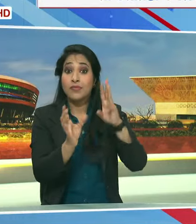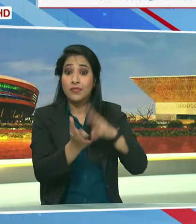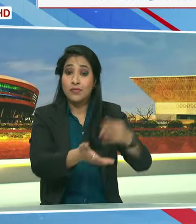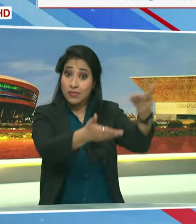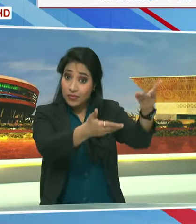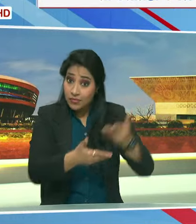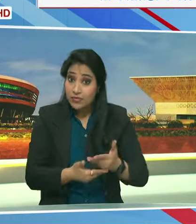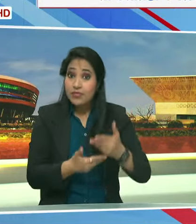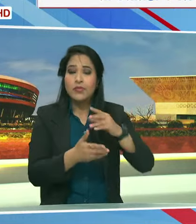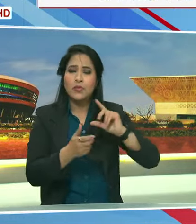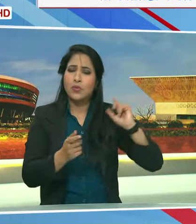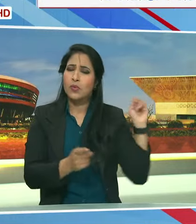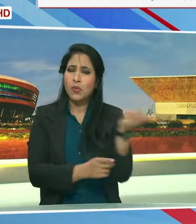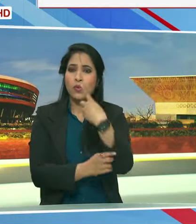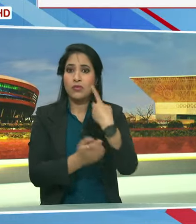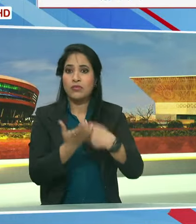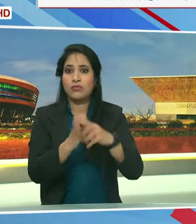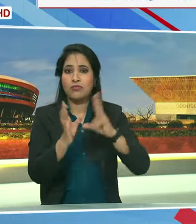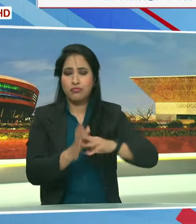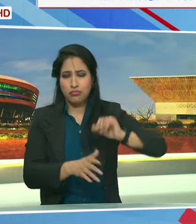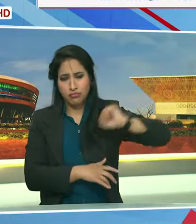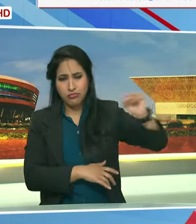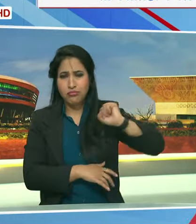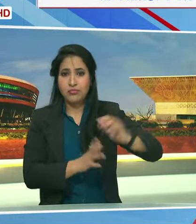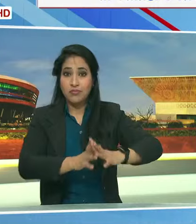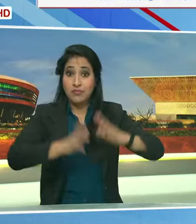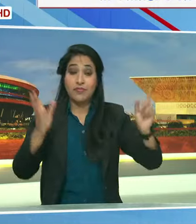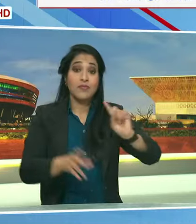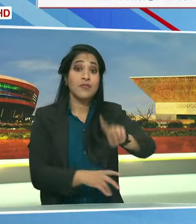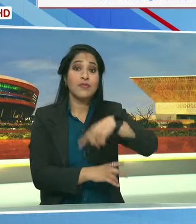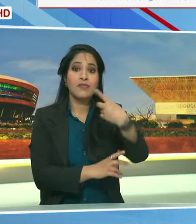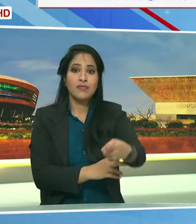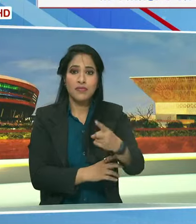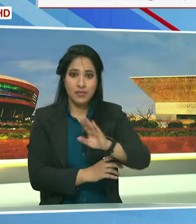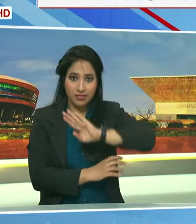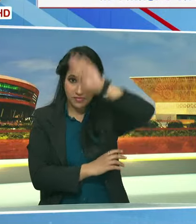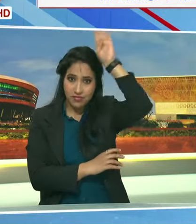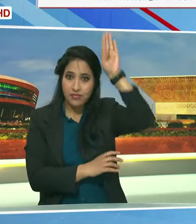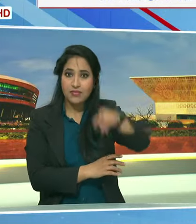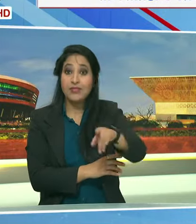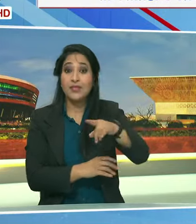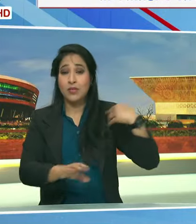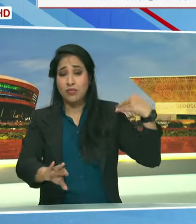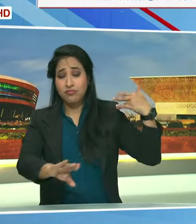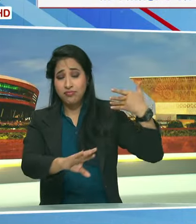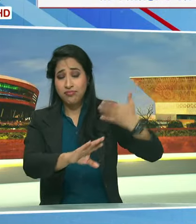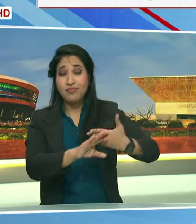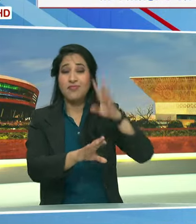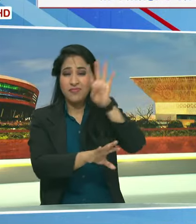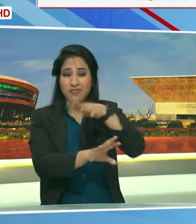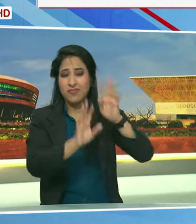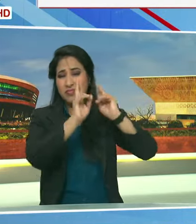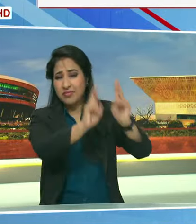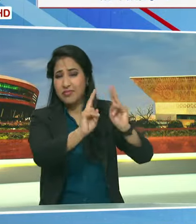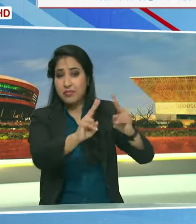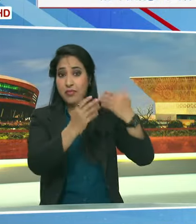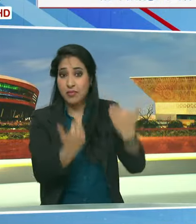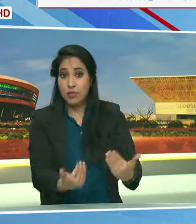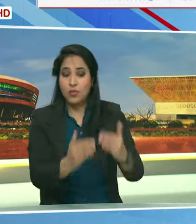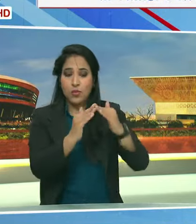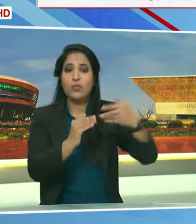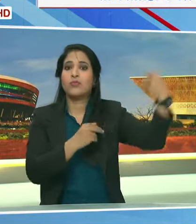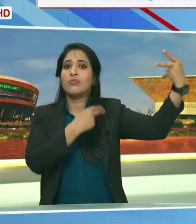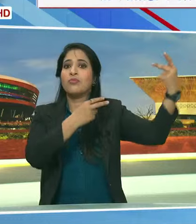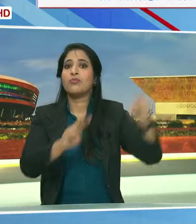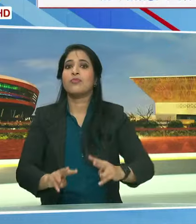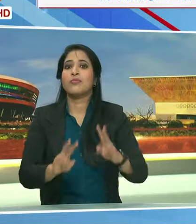स्वागत में सब राम मैं हैं कल आयोध्या के राजा लंबे वनवास के बाद अपने घर